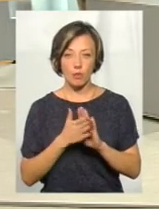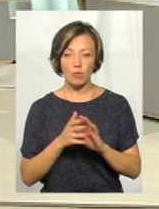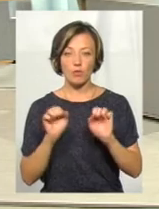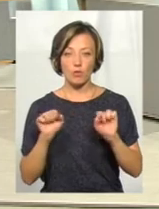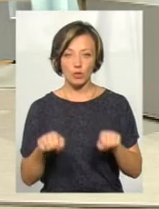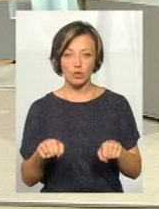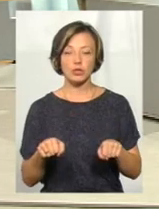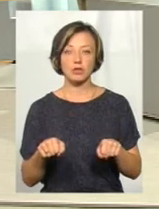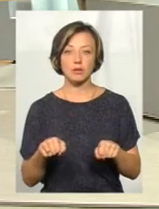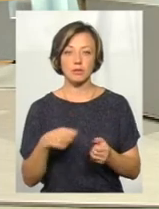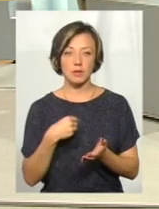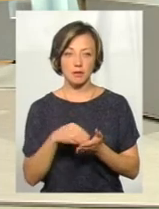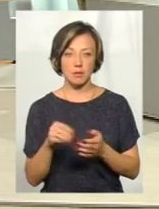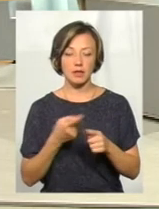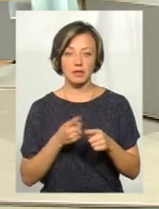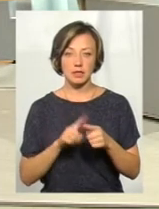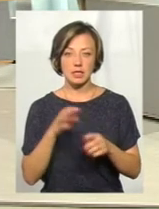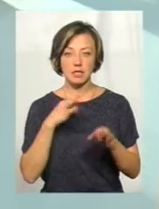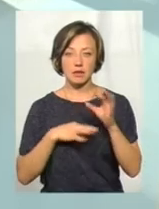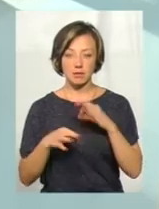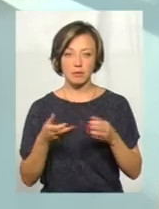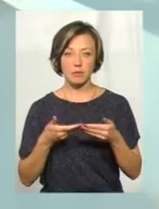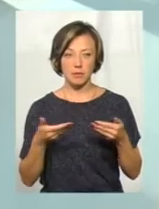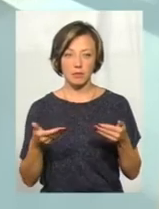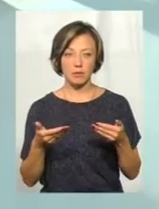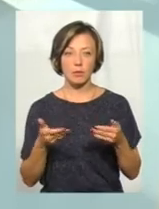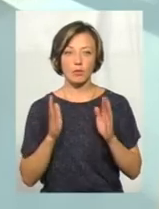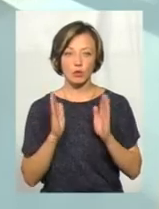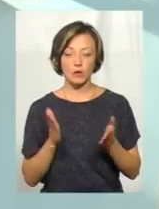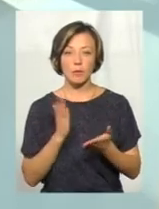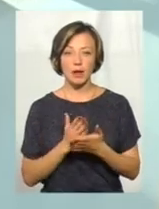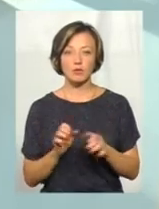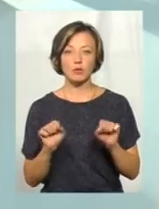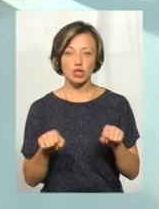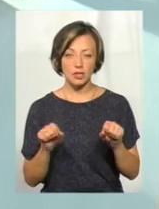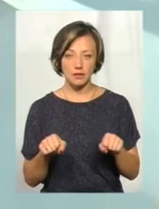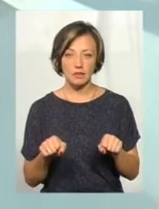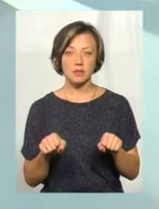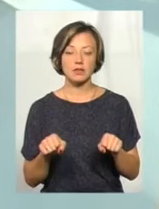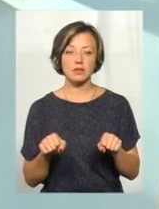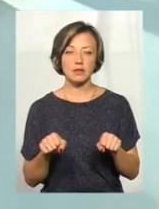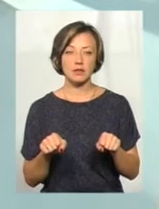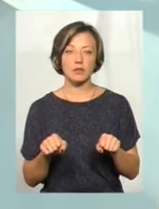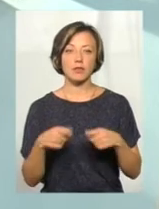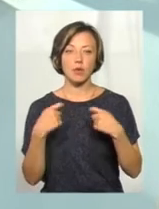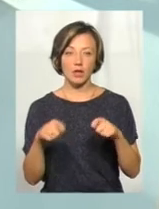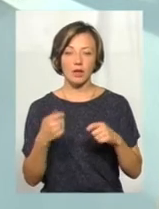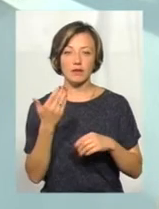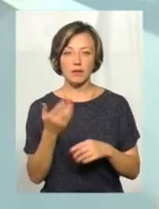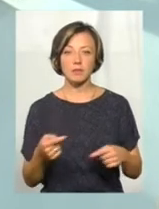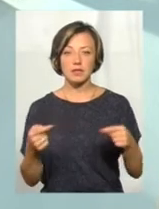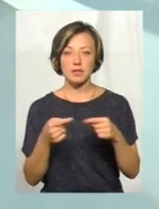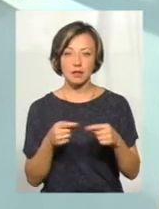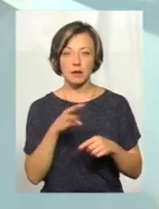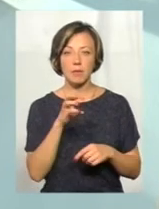мати можливість законодавчу відпустити вам саме